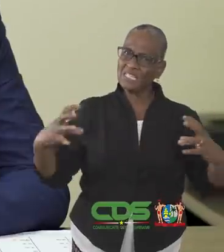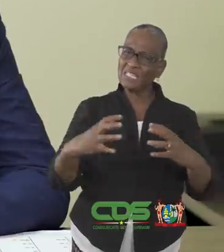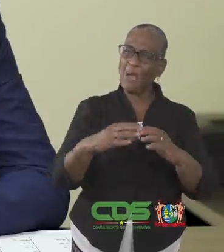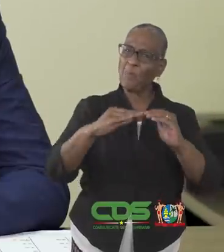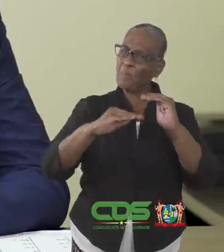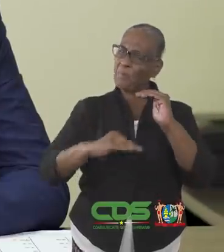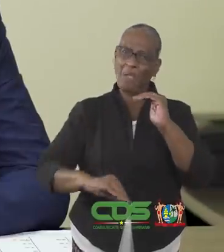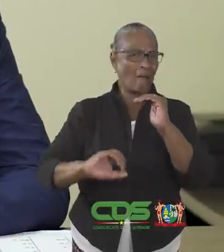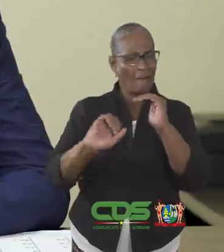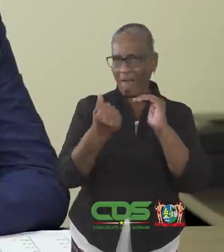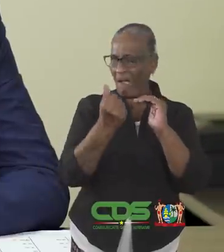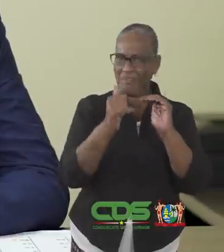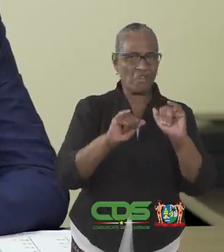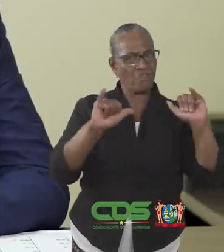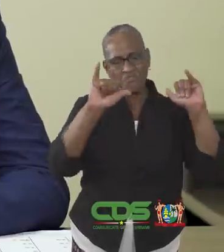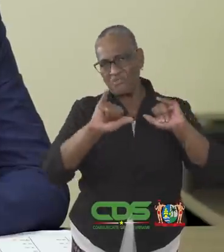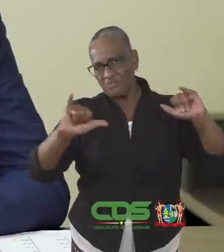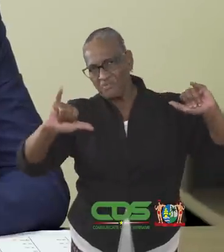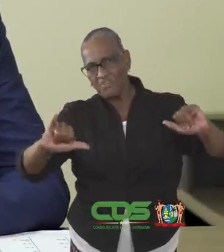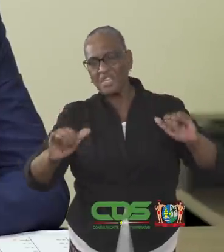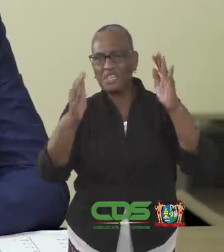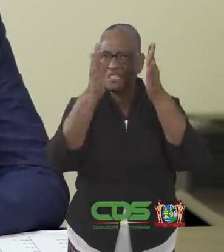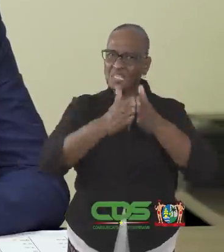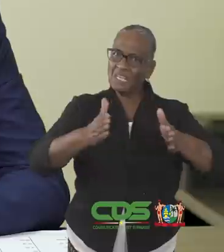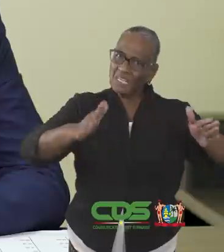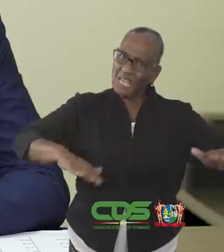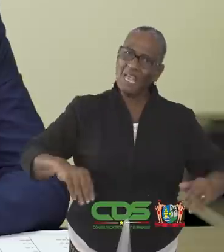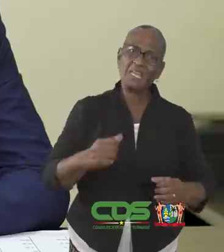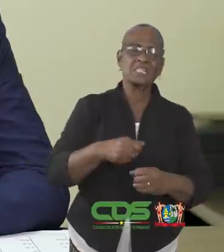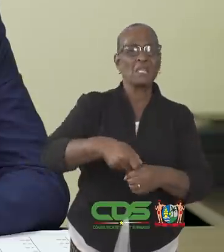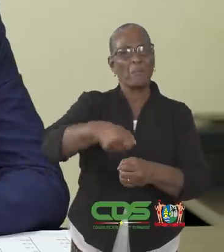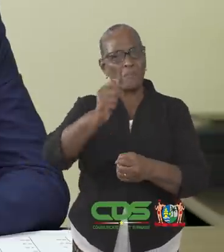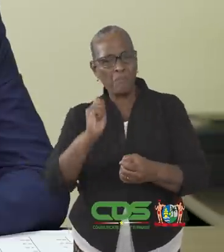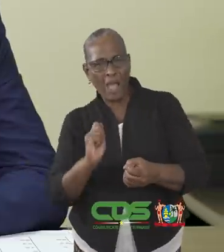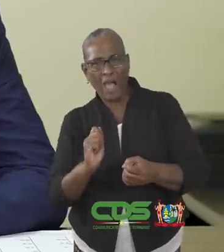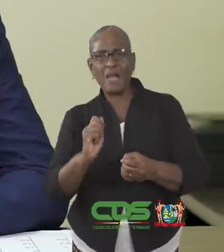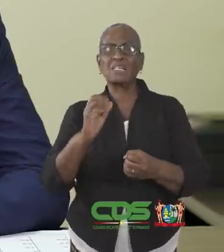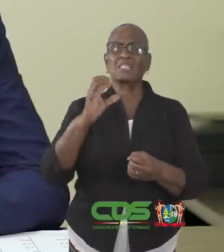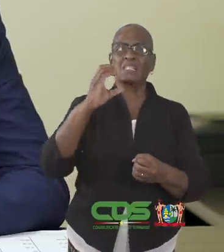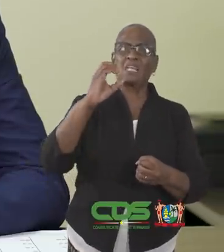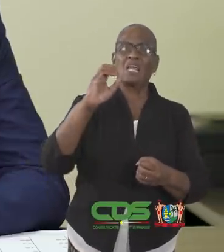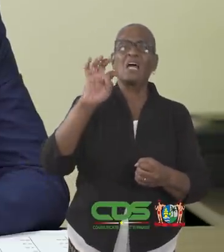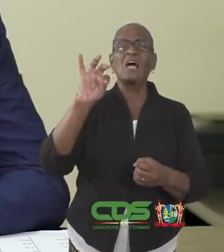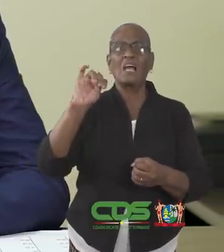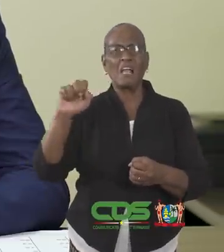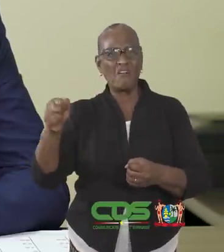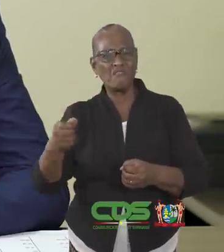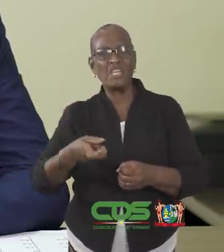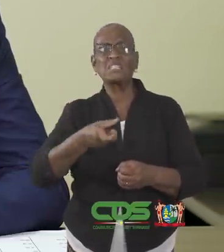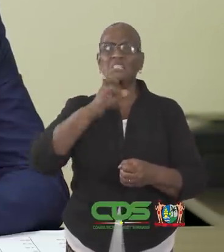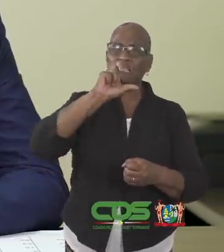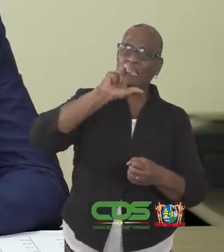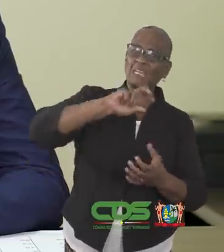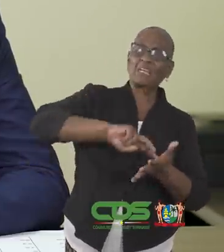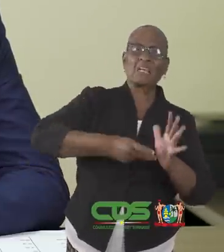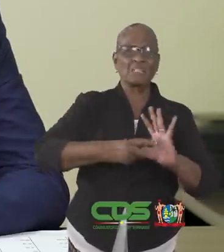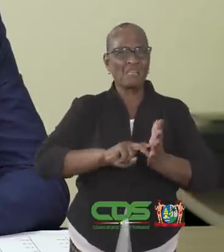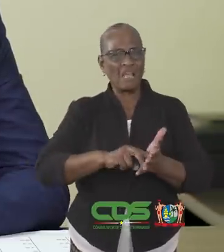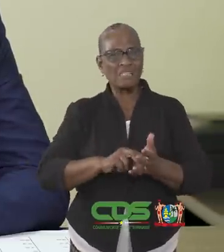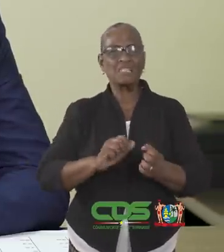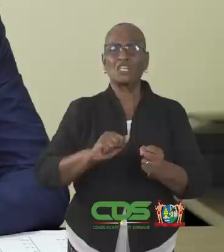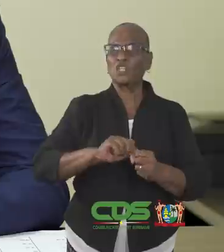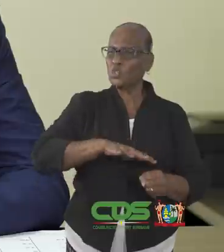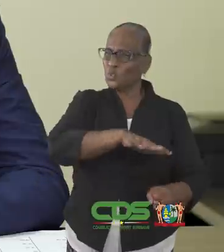beperken. Rivéfeesten, kerstdinees, maar ook bars, cafés en restaurants zorgen voor situaties